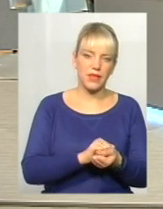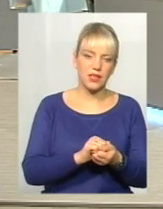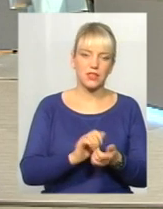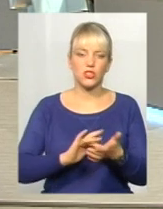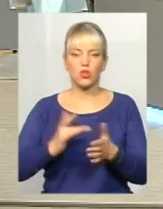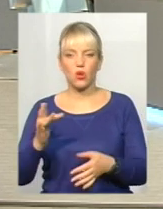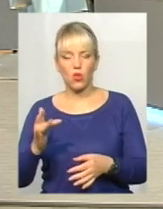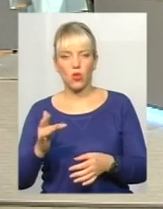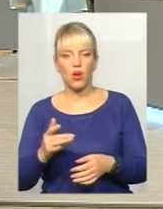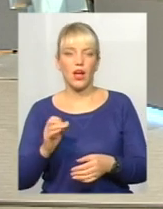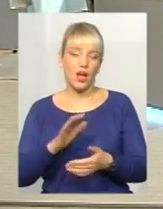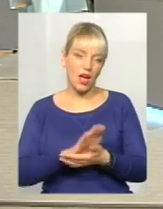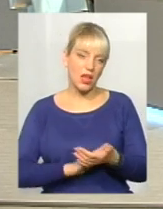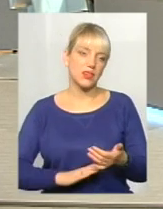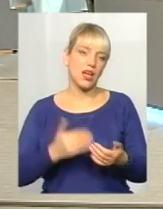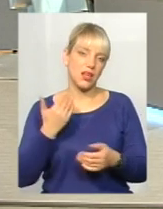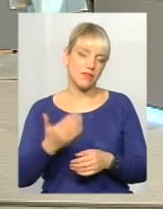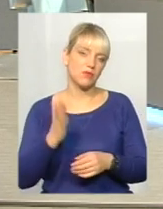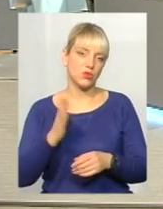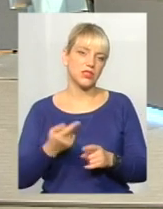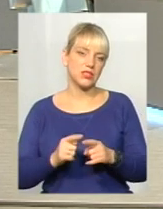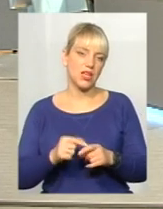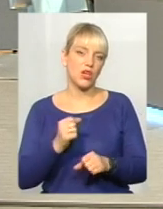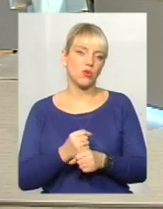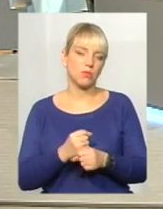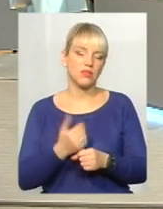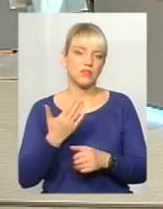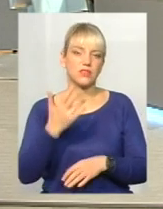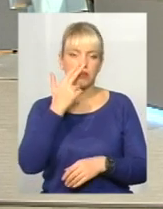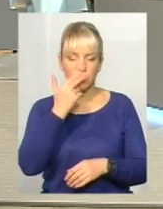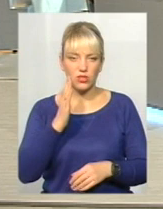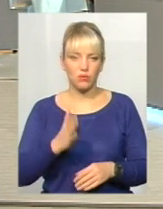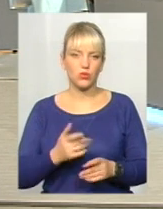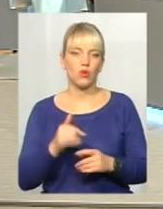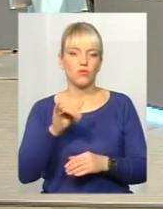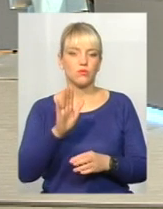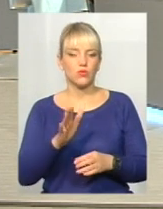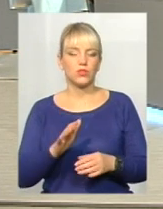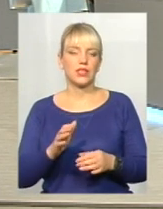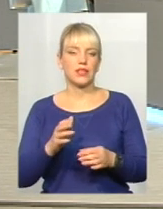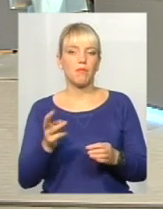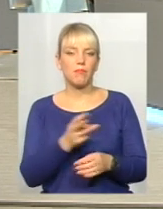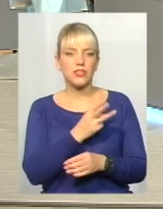А далі, коли вже це почнете робити, то це вже буде з вашою звичкою. У вас потім з'явиться бажання щось збільшити,